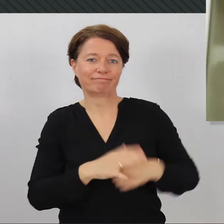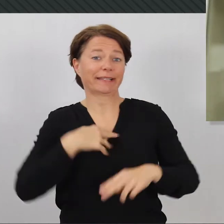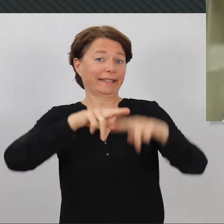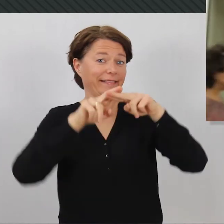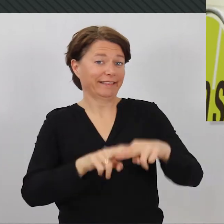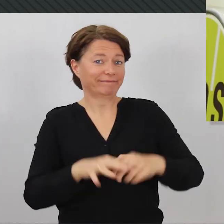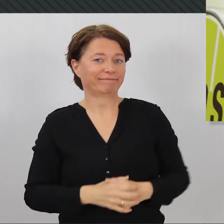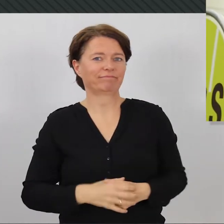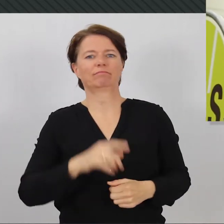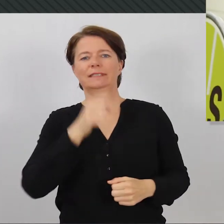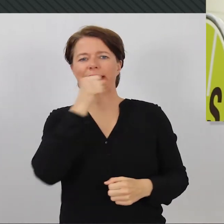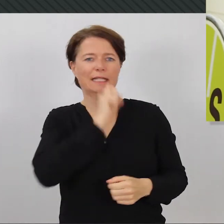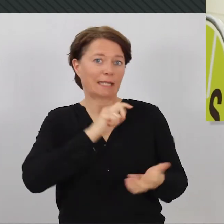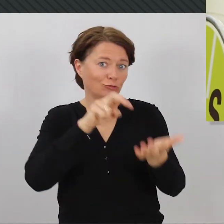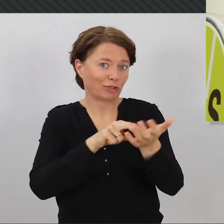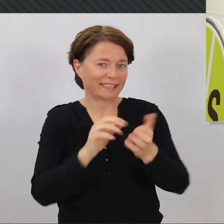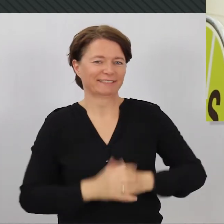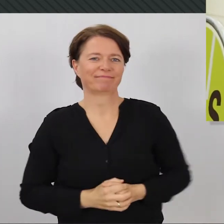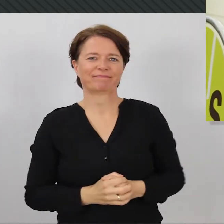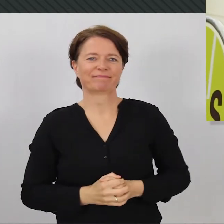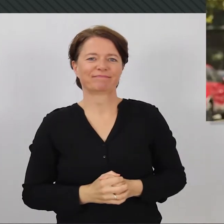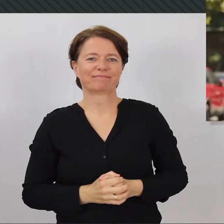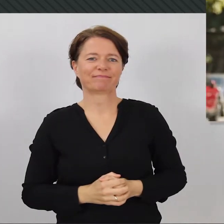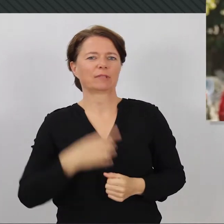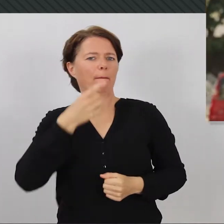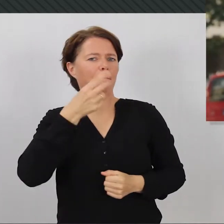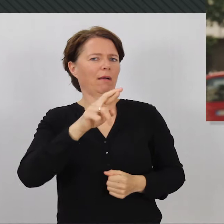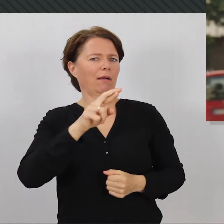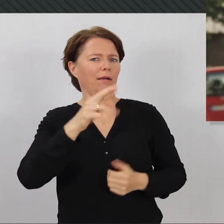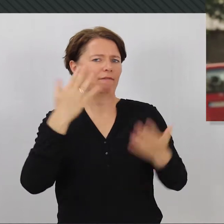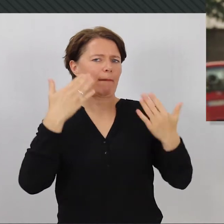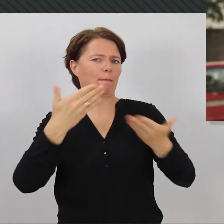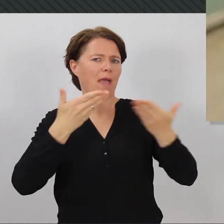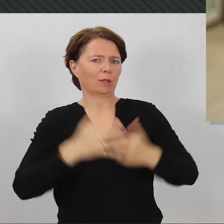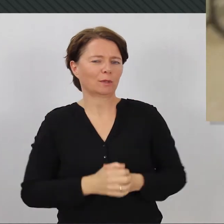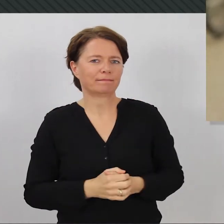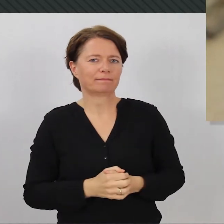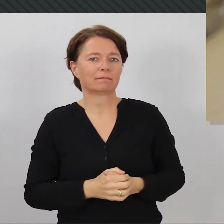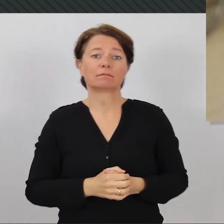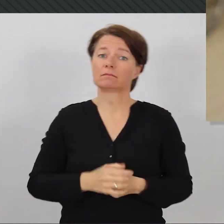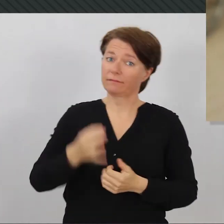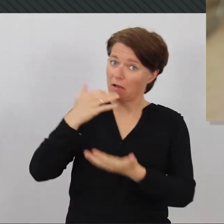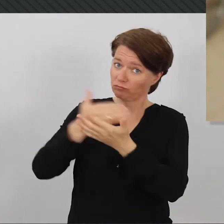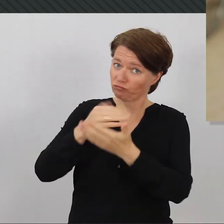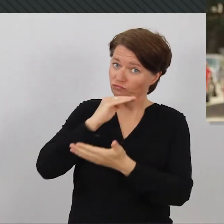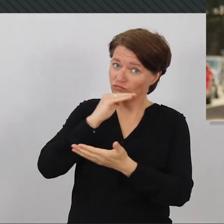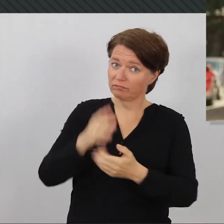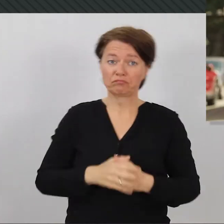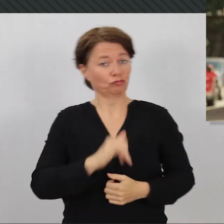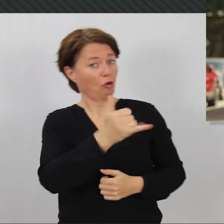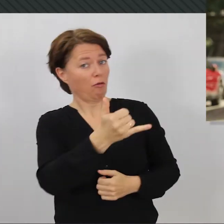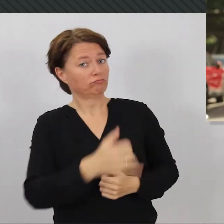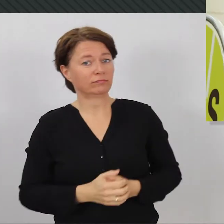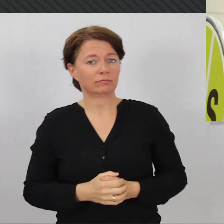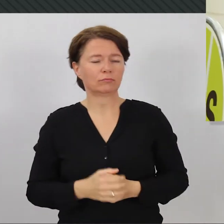Rentner sein. Ich bin Sängerin. Selbstständige Sängerin. Ich bin PR-Beraterin. Kommen Sie mit Ihrem Einkommen aus? Ja.